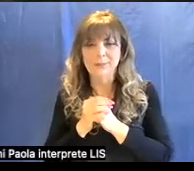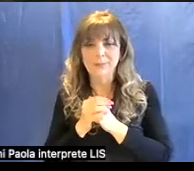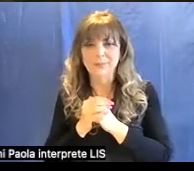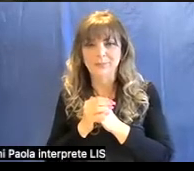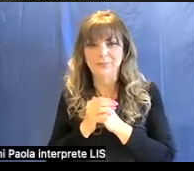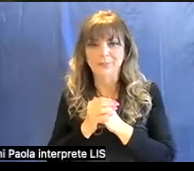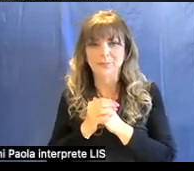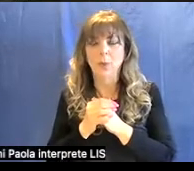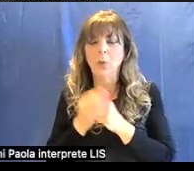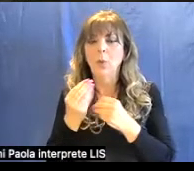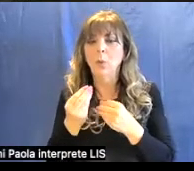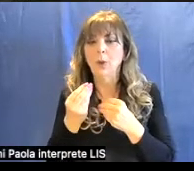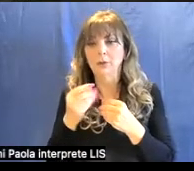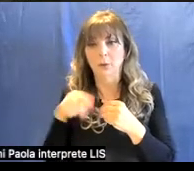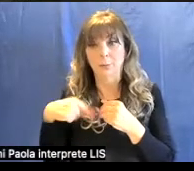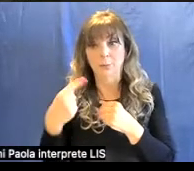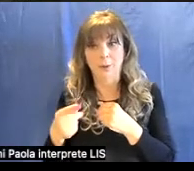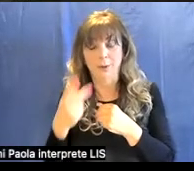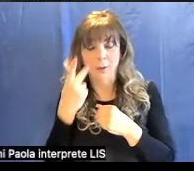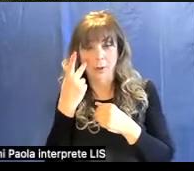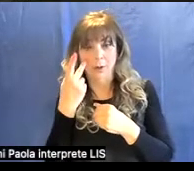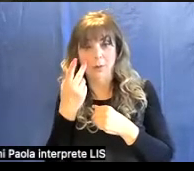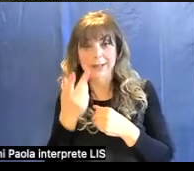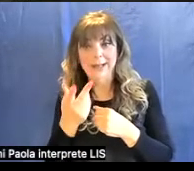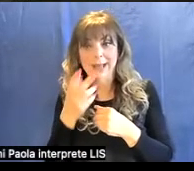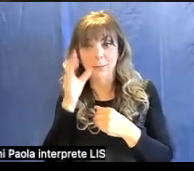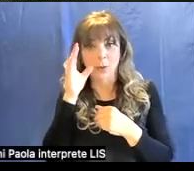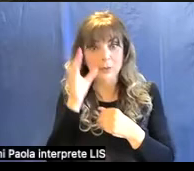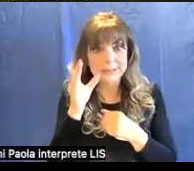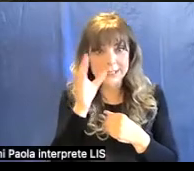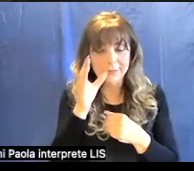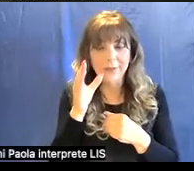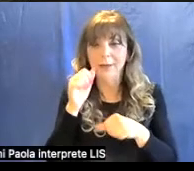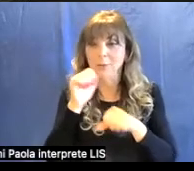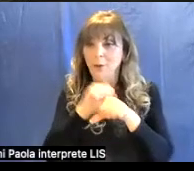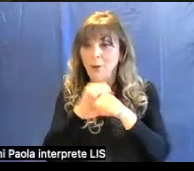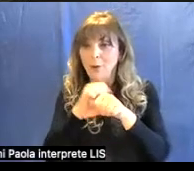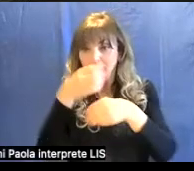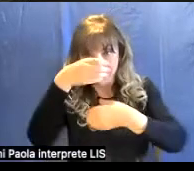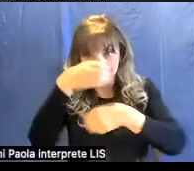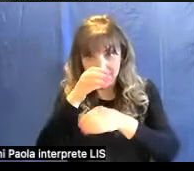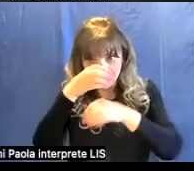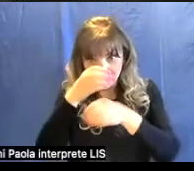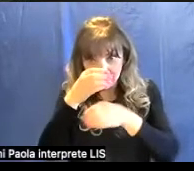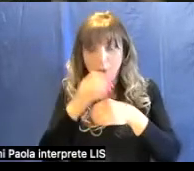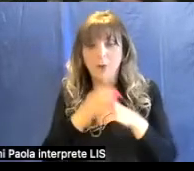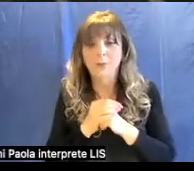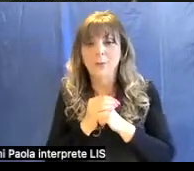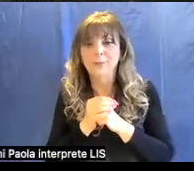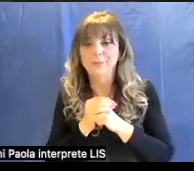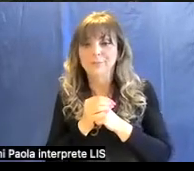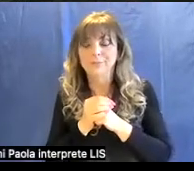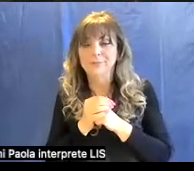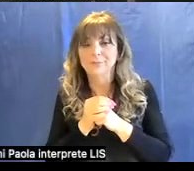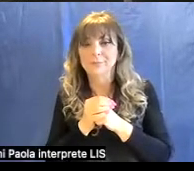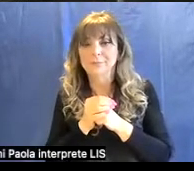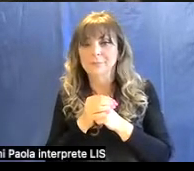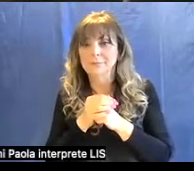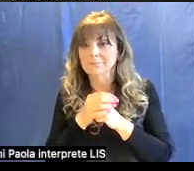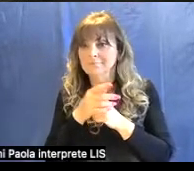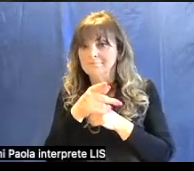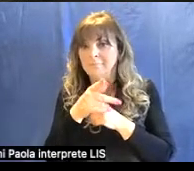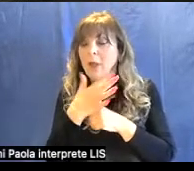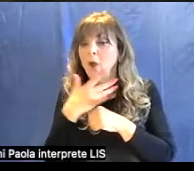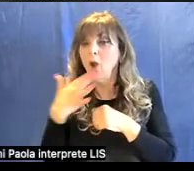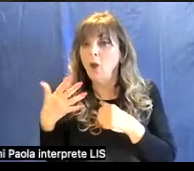Quando poi andiamo a osservare una roccia al microscopio, questo discorso del